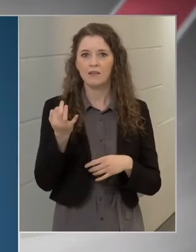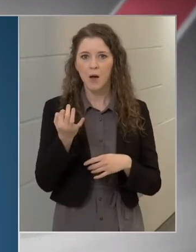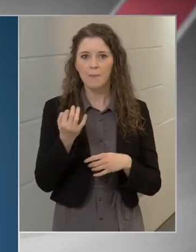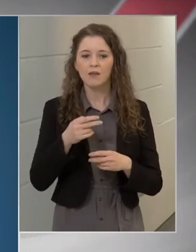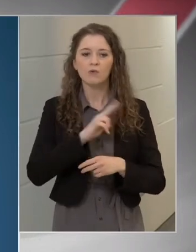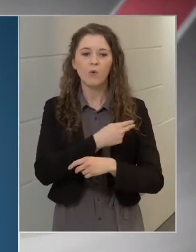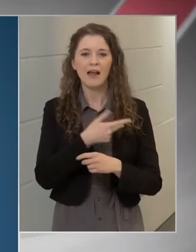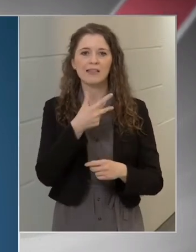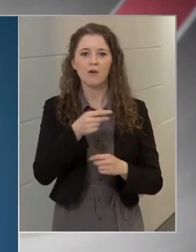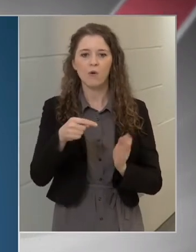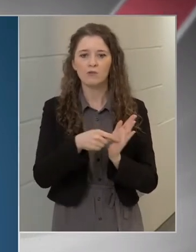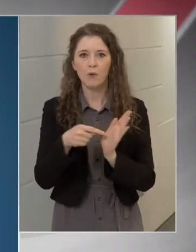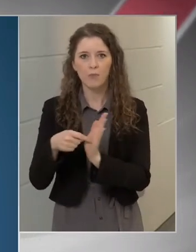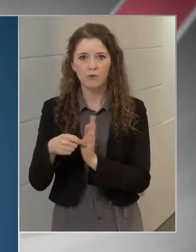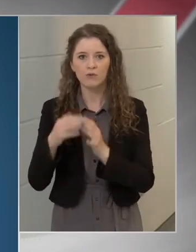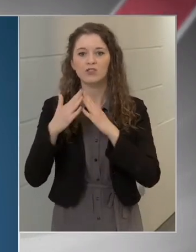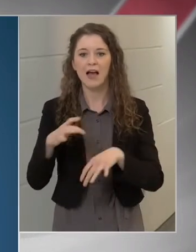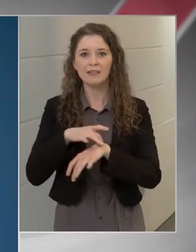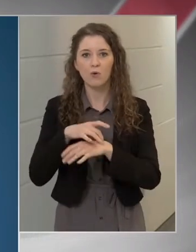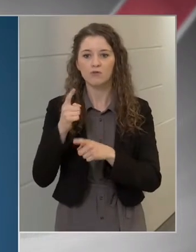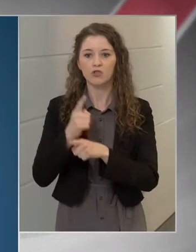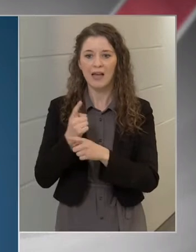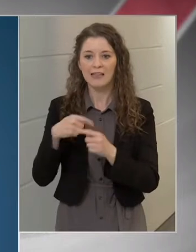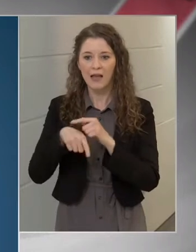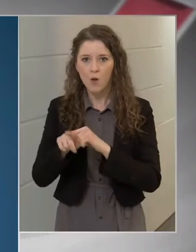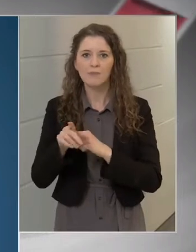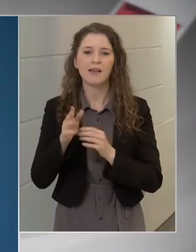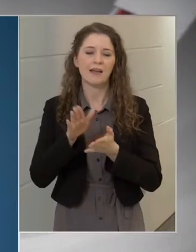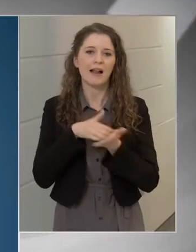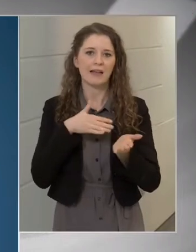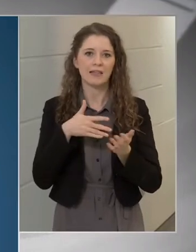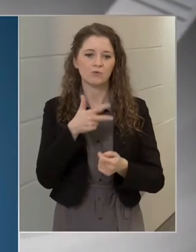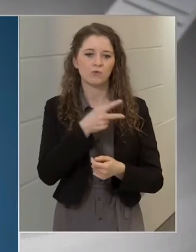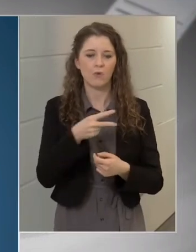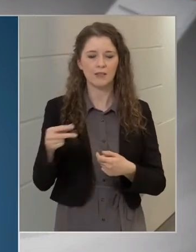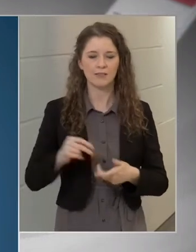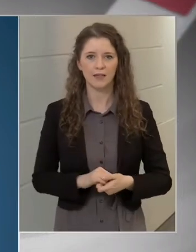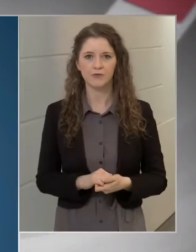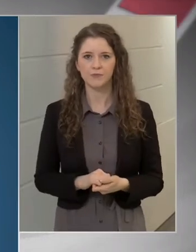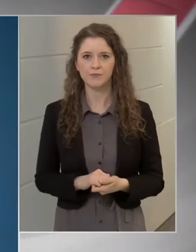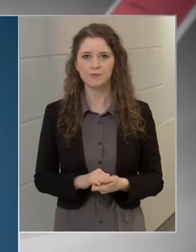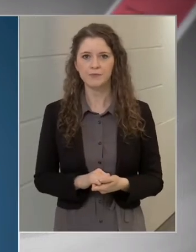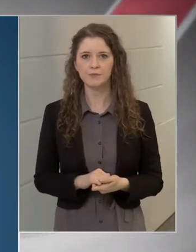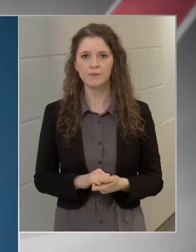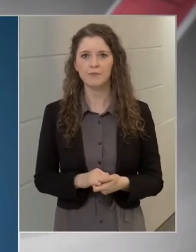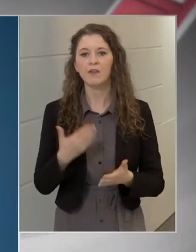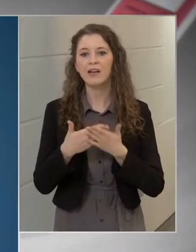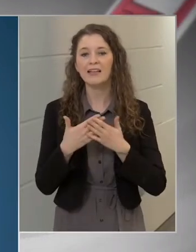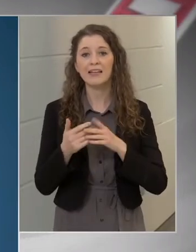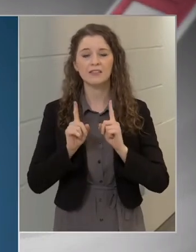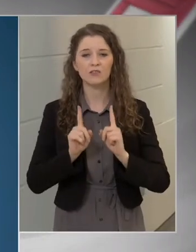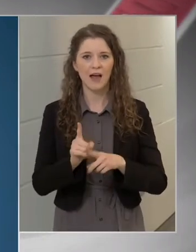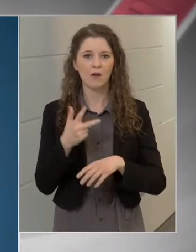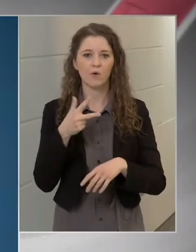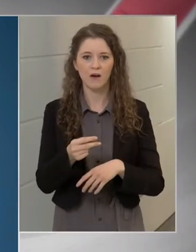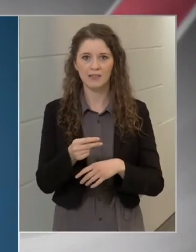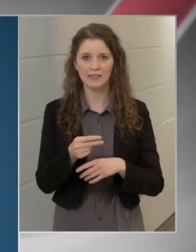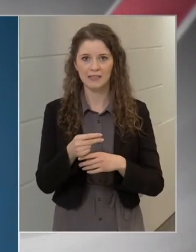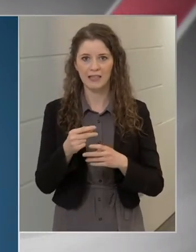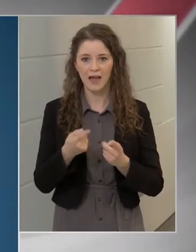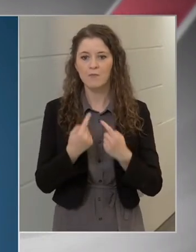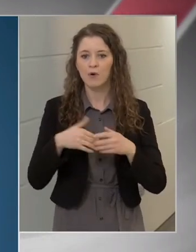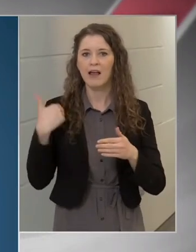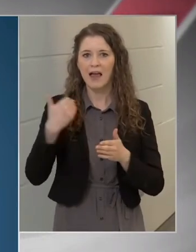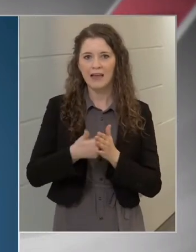oltópontokon és a házi orvosoknál. A rendelkezésre álló vakcinákkal eddig 35